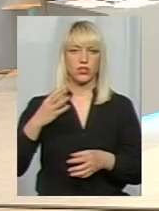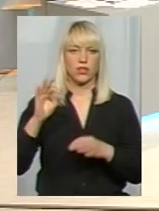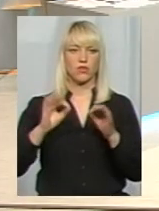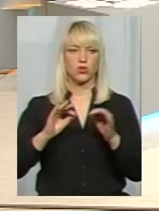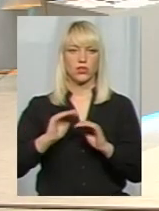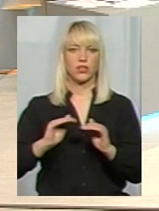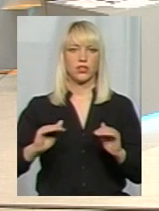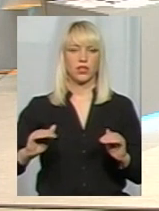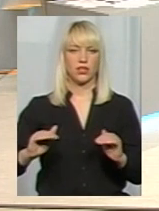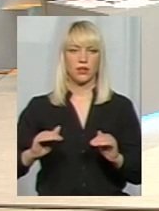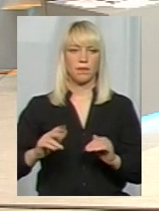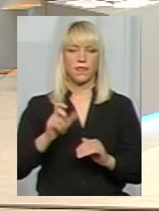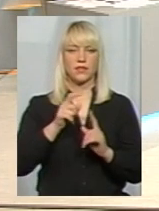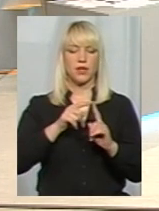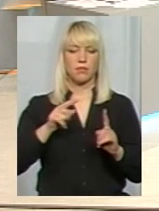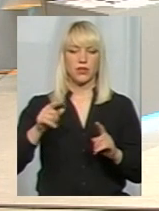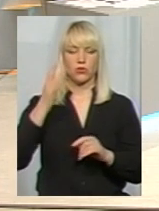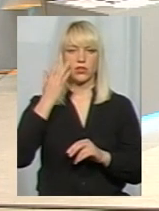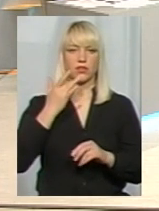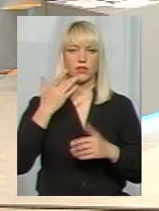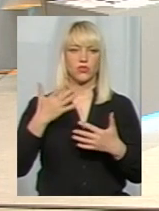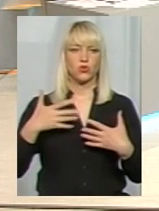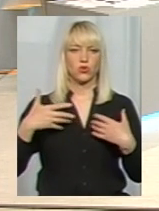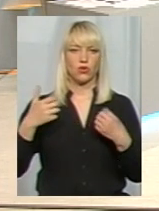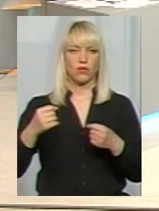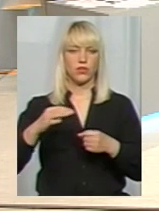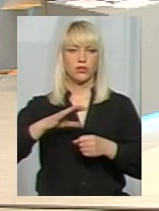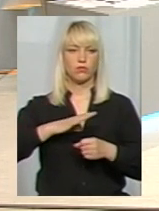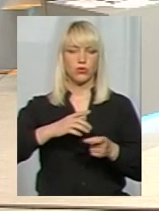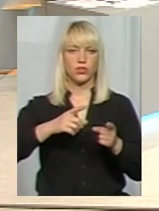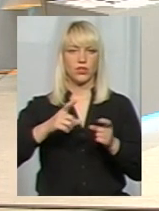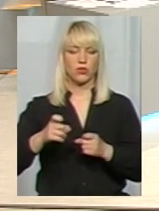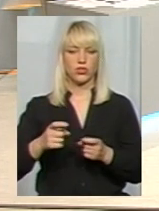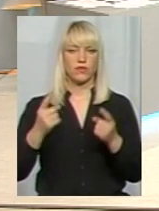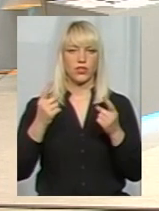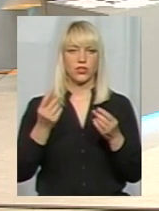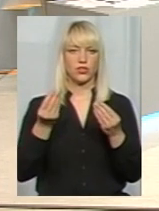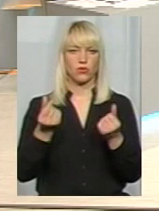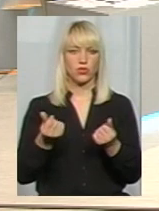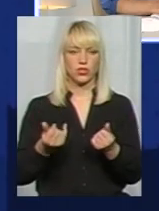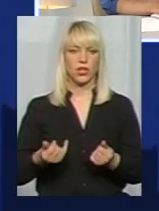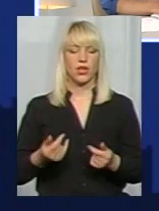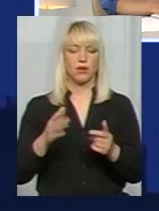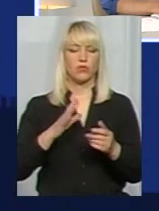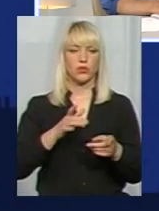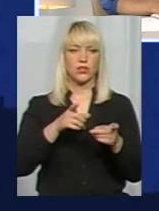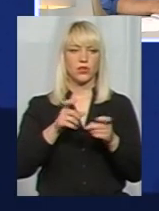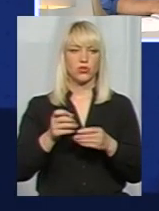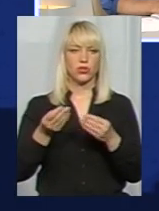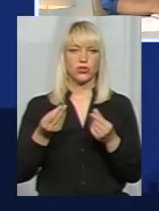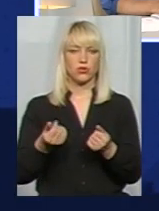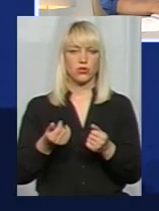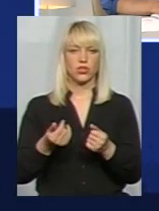дітей за період літа оздоровились, були залучені немалі кошти, при чому залучення коштів